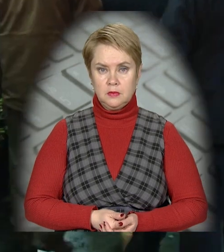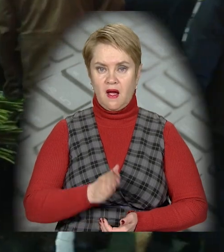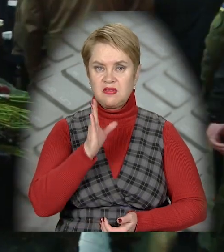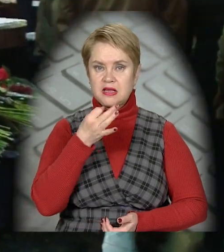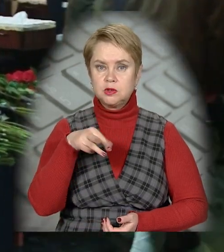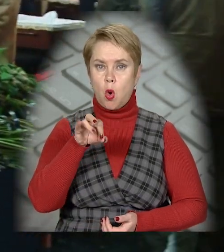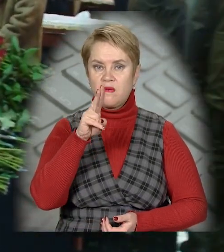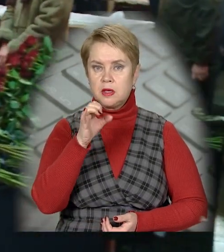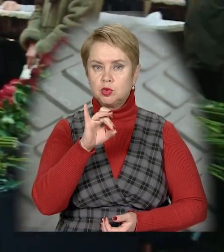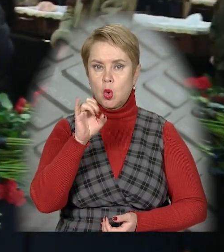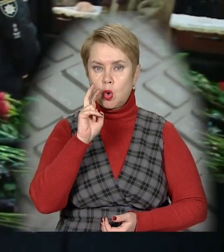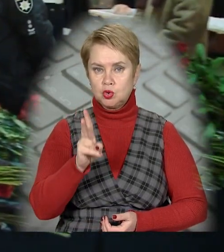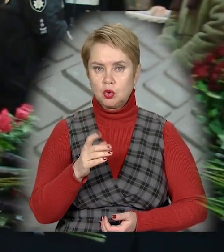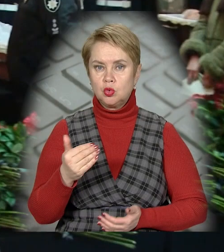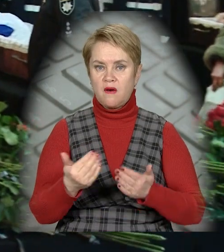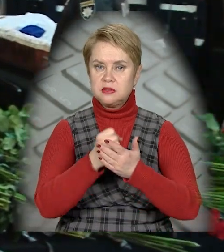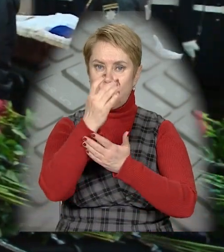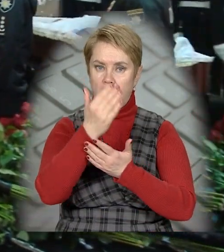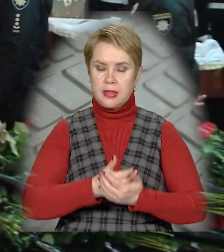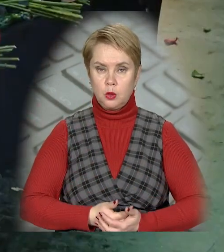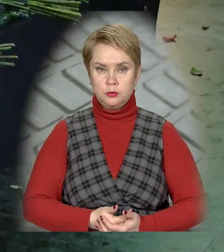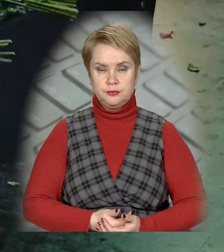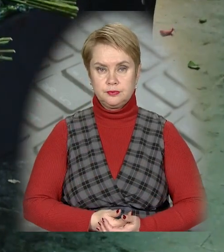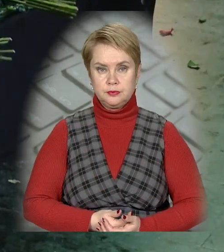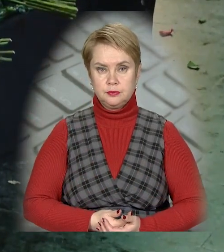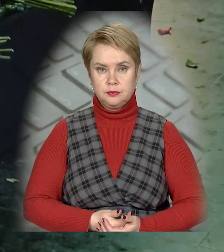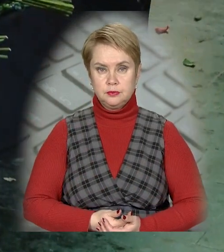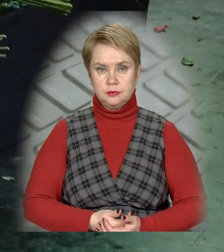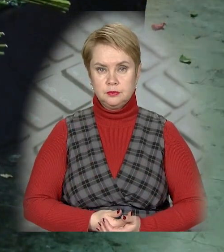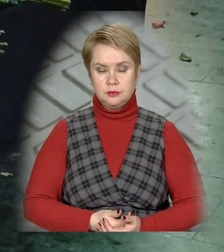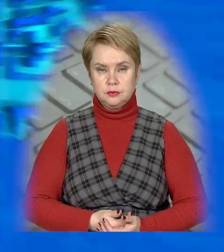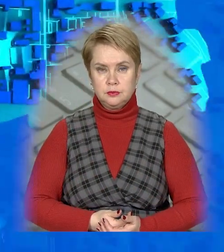Владислав Авдієнко, Станіслав Сторожук, новини 11 каналу.